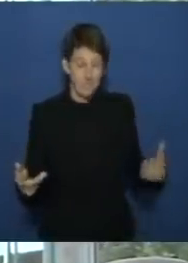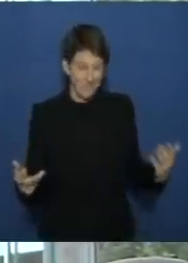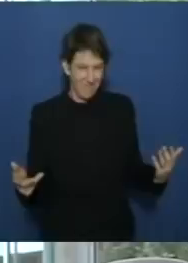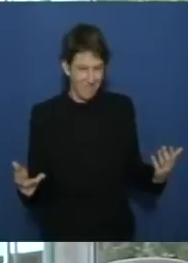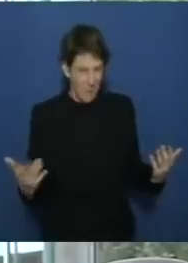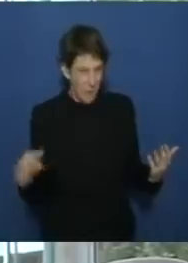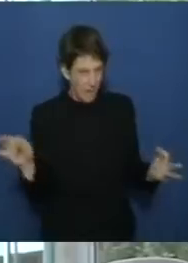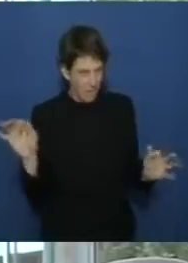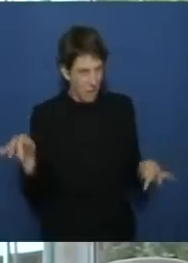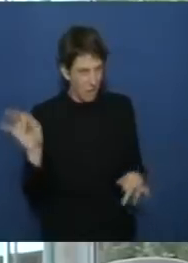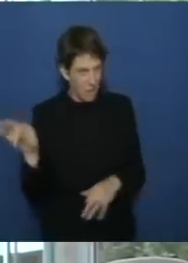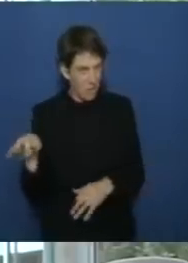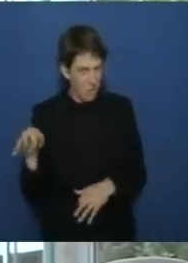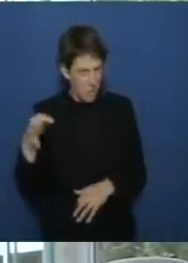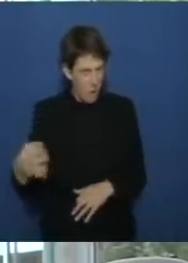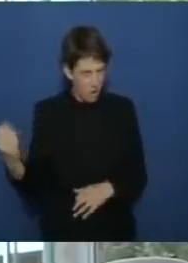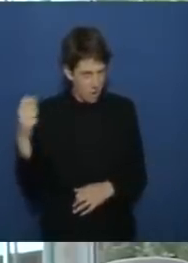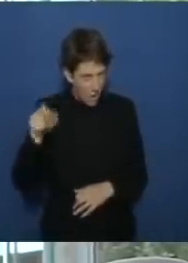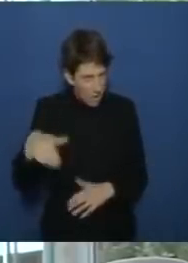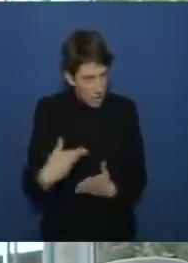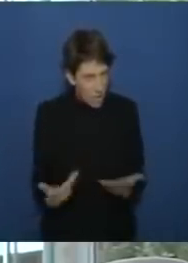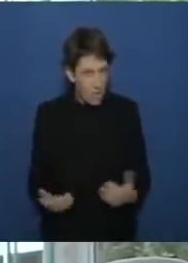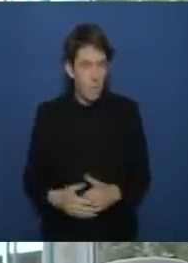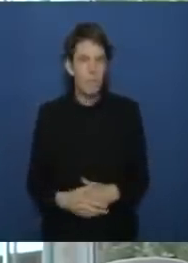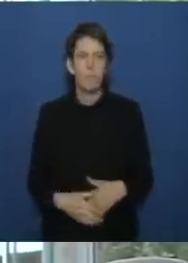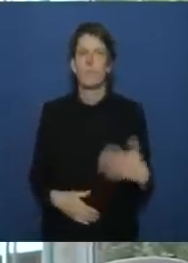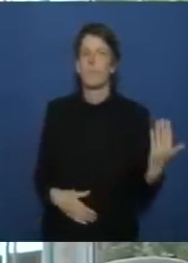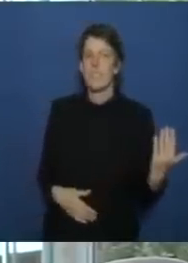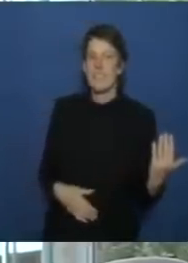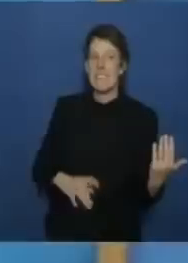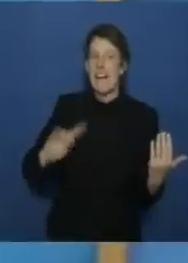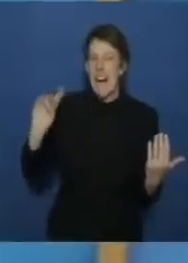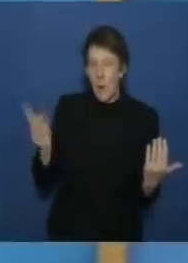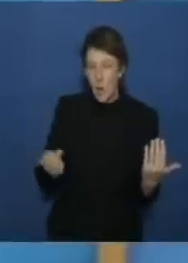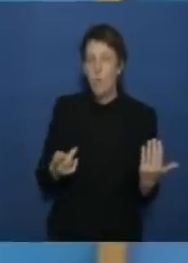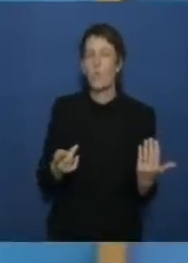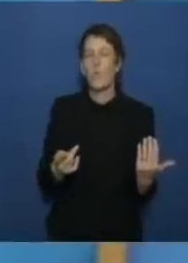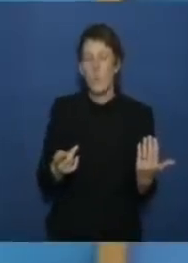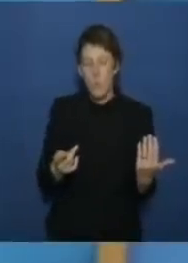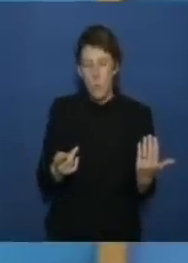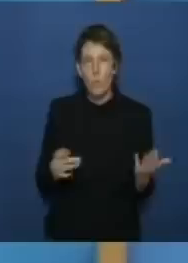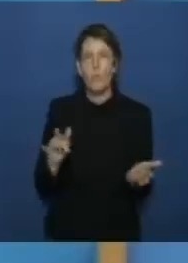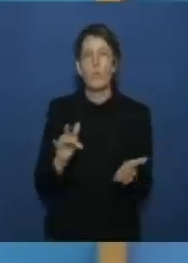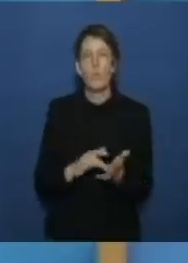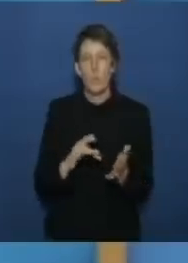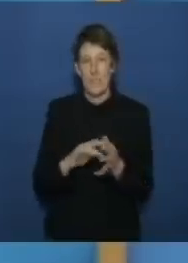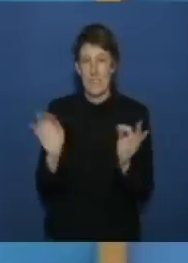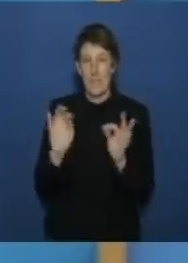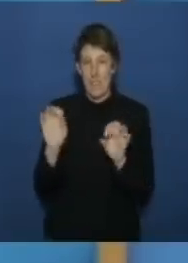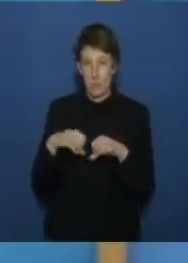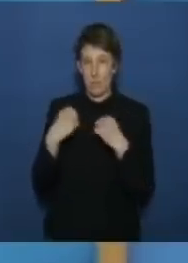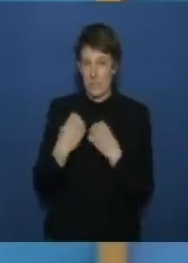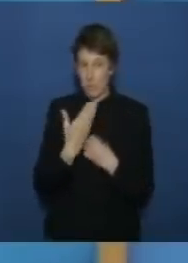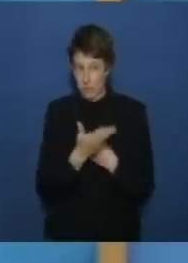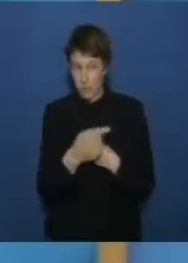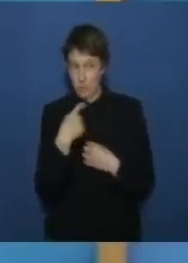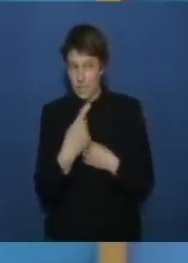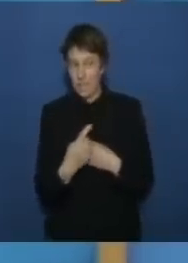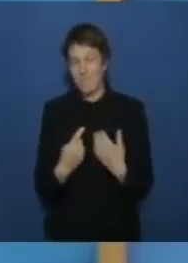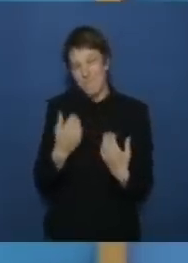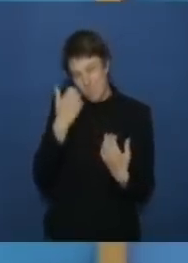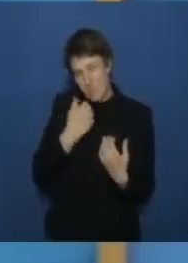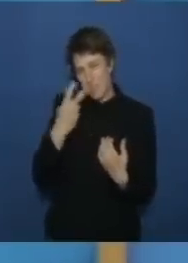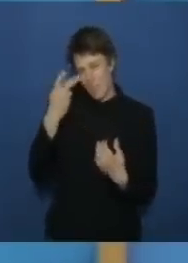also ich werde jetzt gerade auch mit blick auf die die gefährdungslage die sie ansprechen muss ich ein